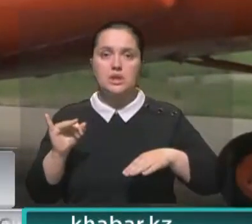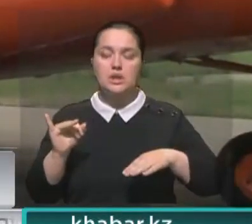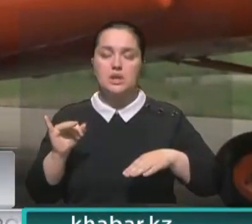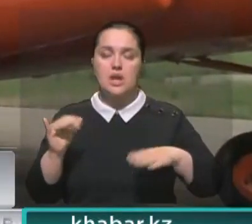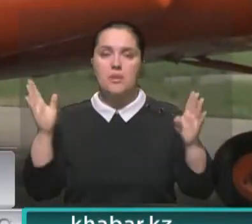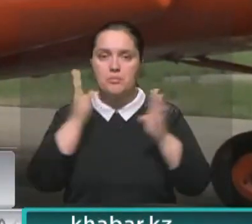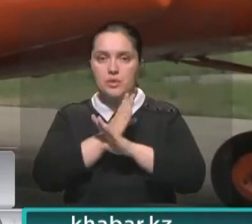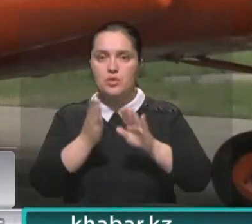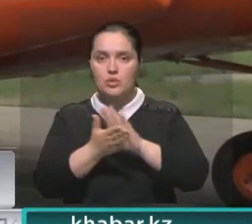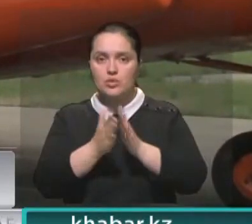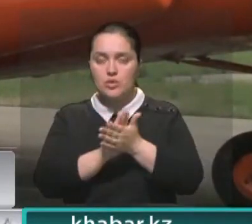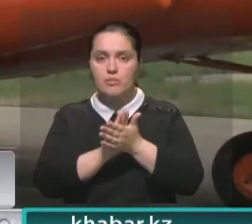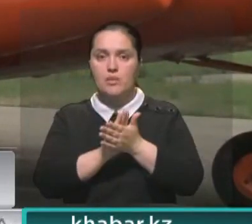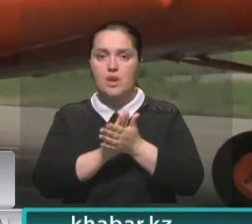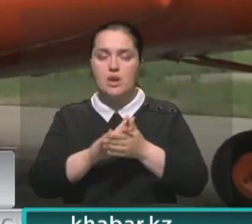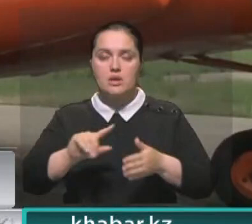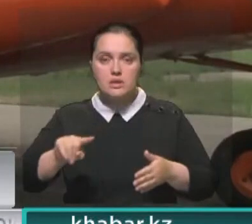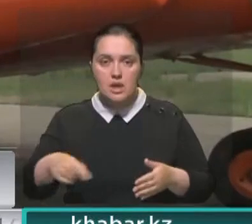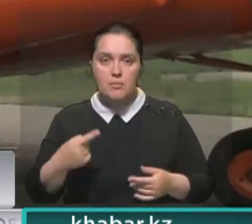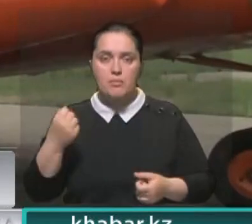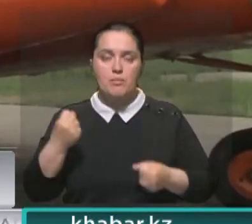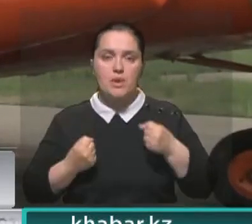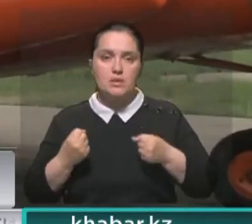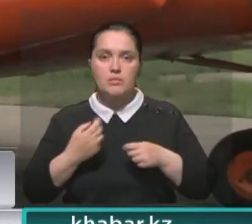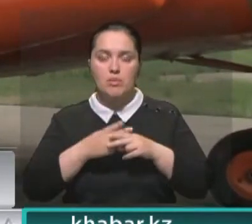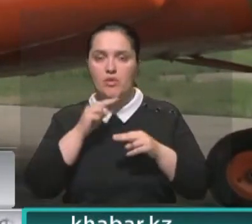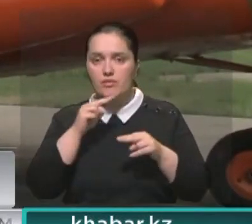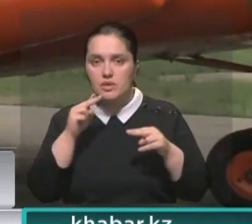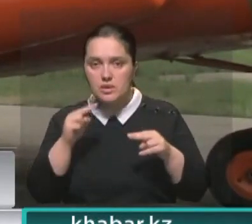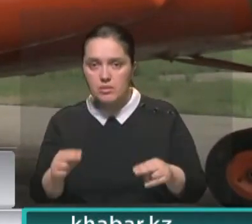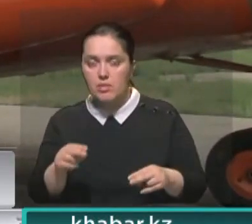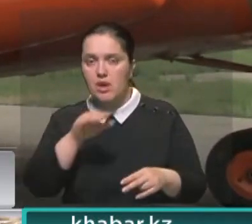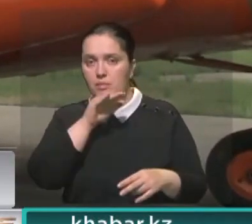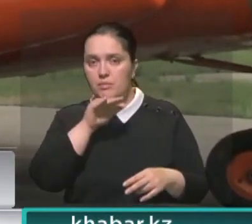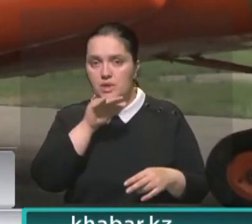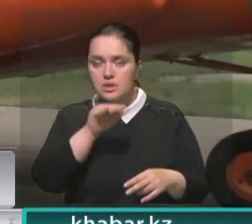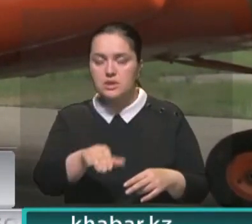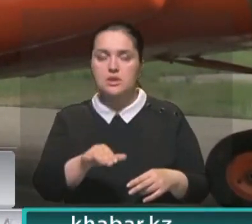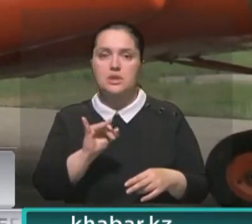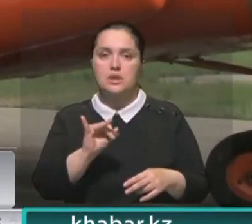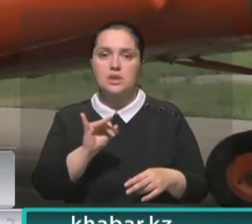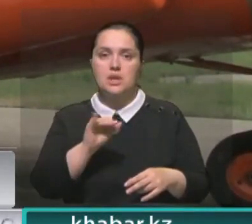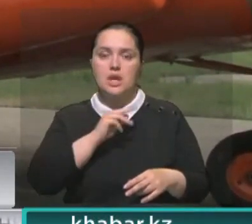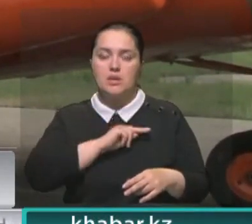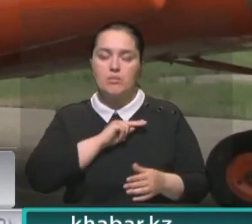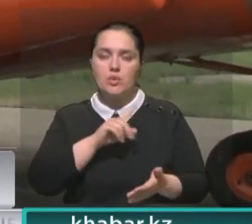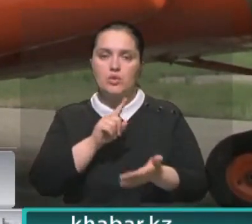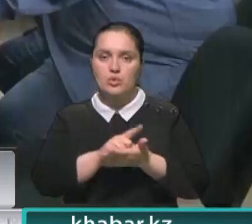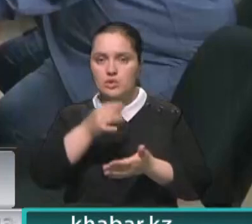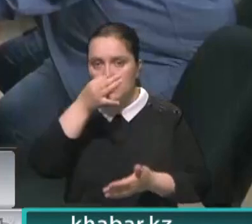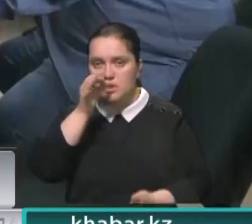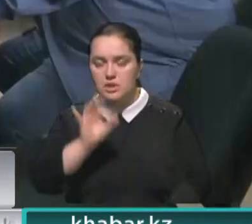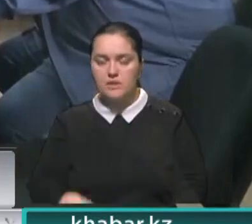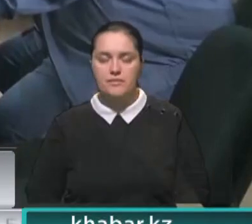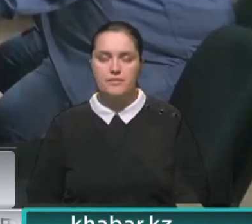метеоусловиями, что требует от пилота максимального внимания, профессионализма и отработки должных навыков.